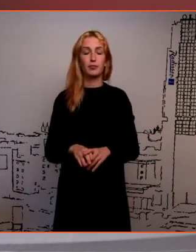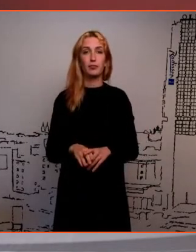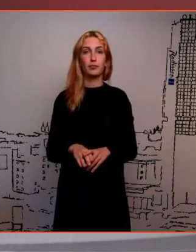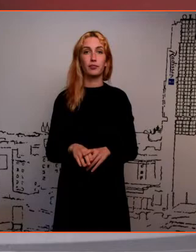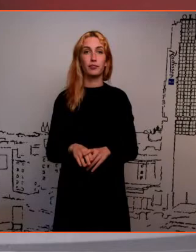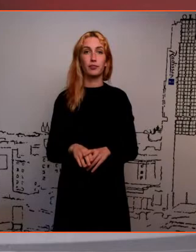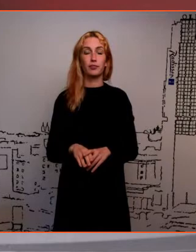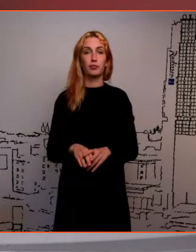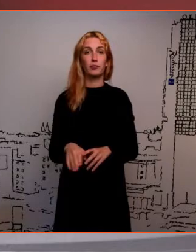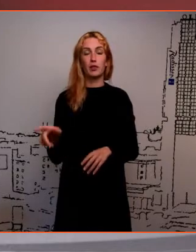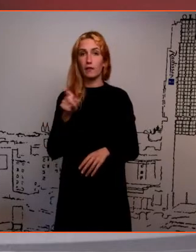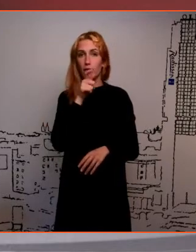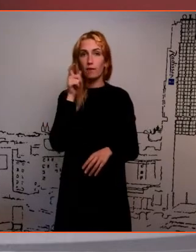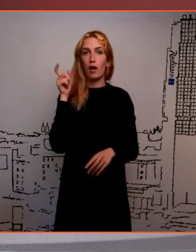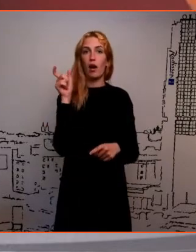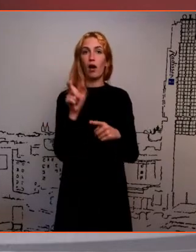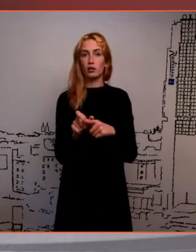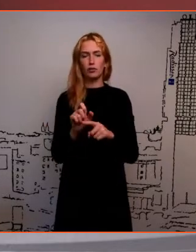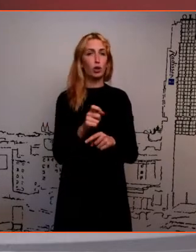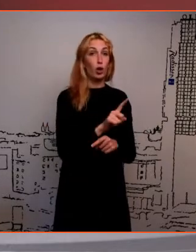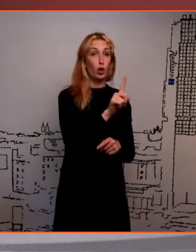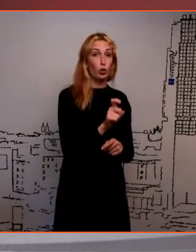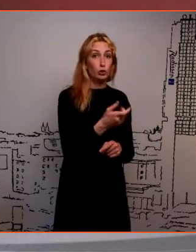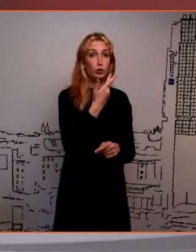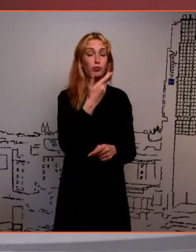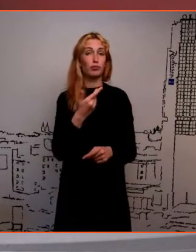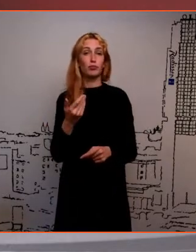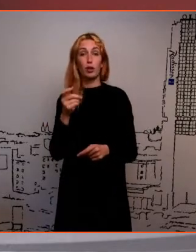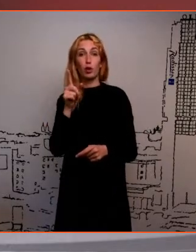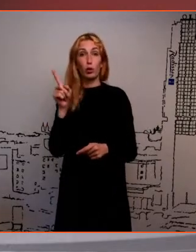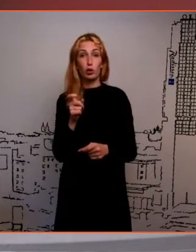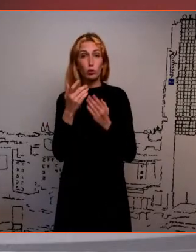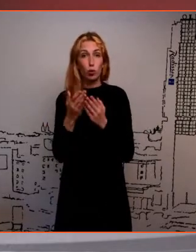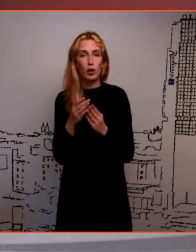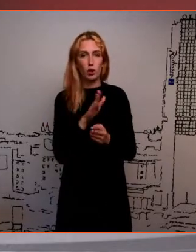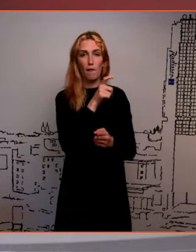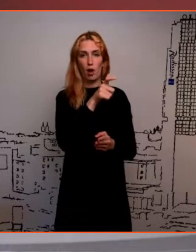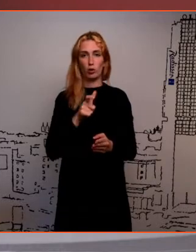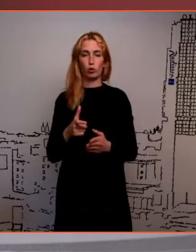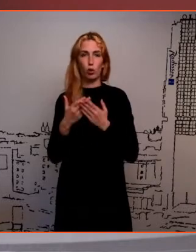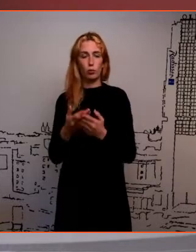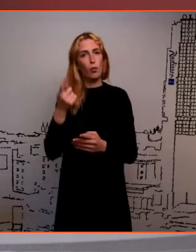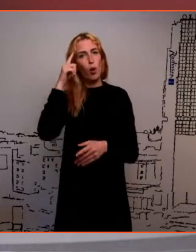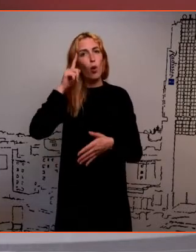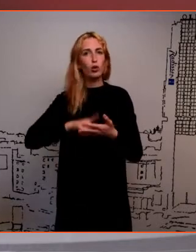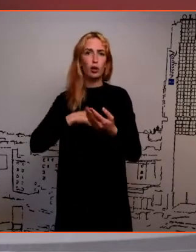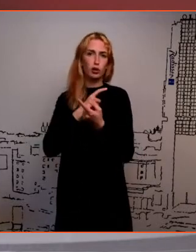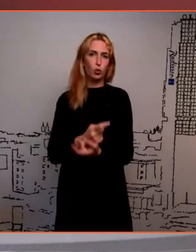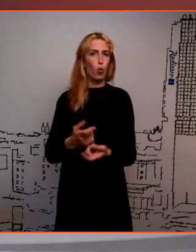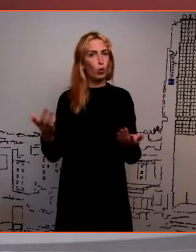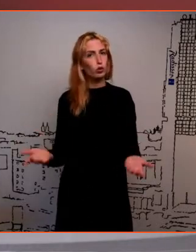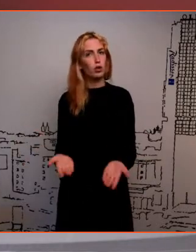siis ära no enna kõnda küsimuse siis selle, mida tema vastas ja ma loodan, et see julgustab teid väga, et